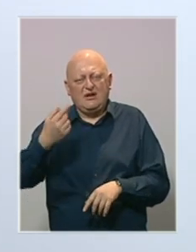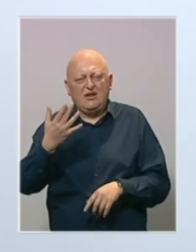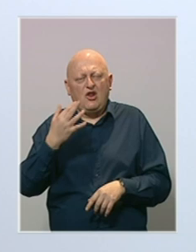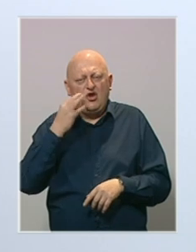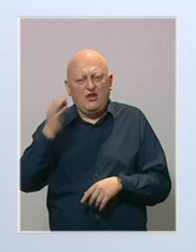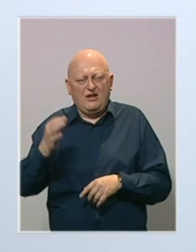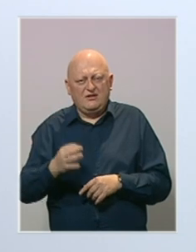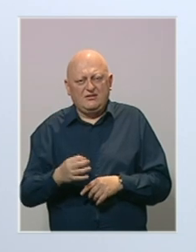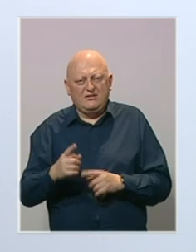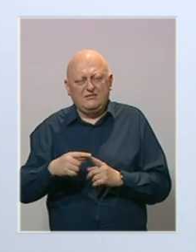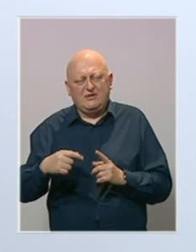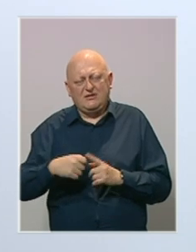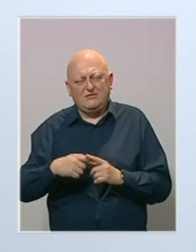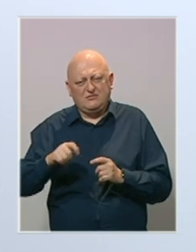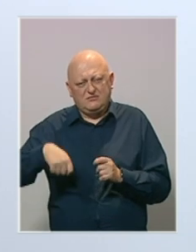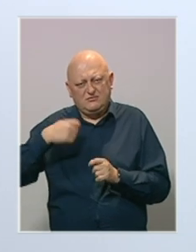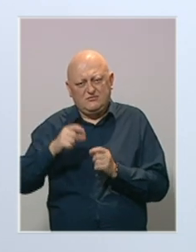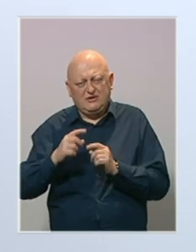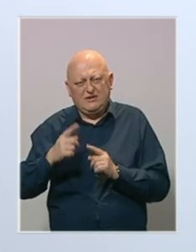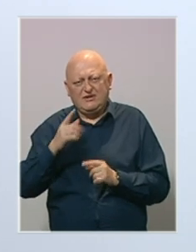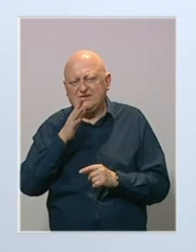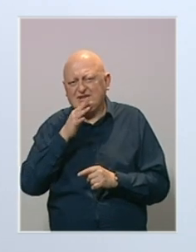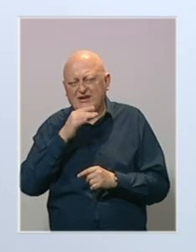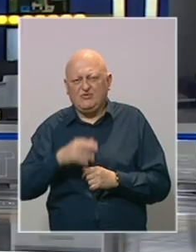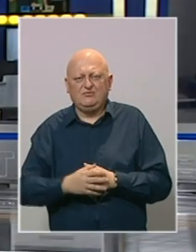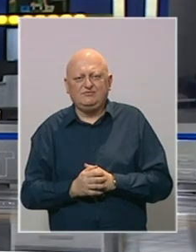nekoliko dana. Tijana Kecman, BHT1, Sarajevo.